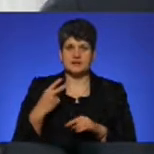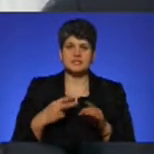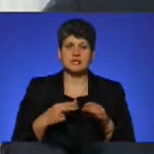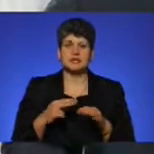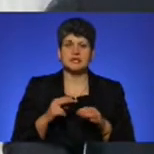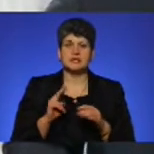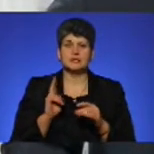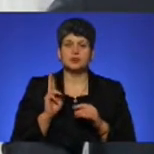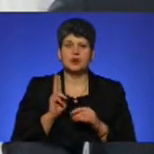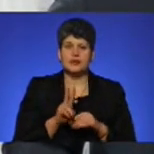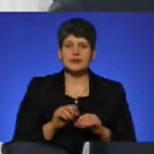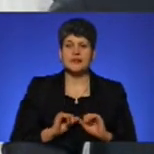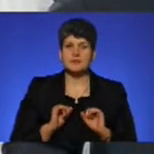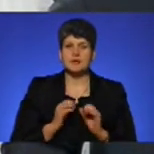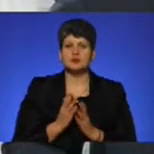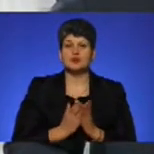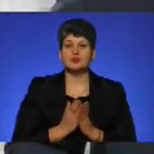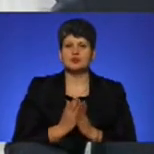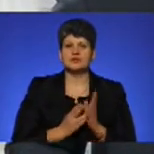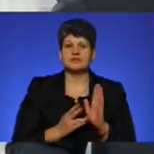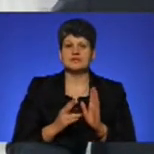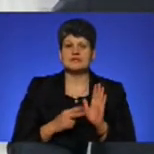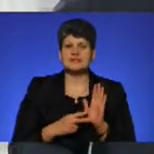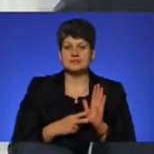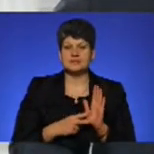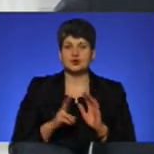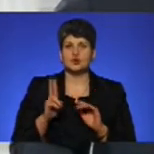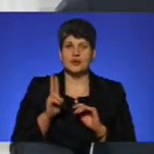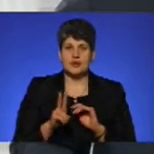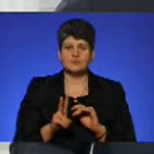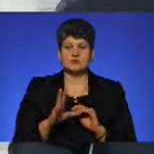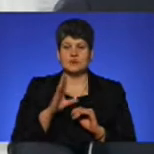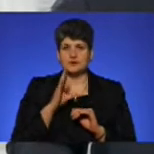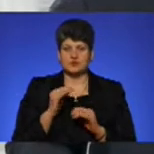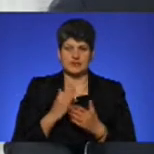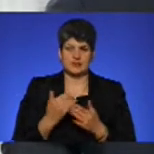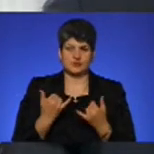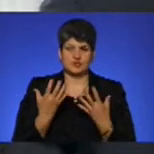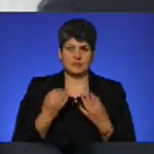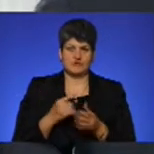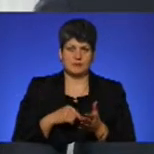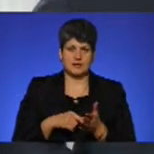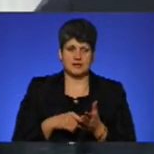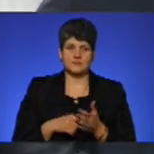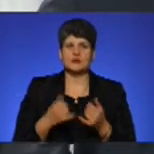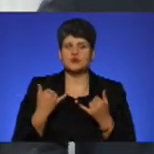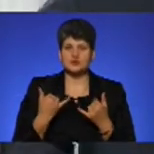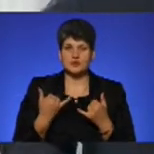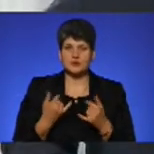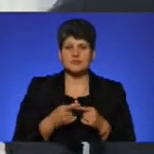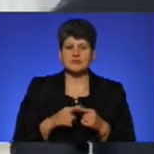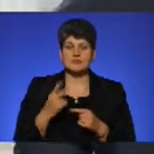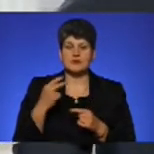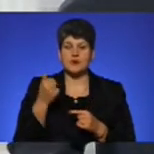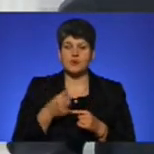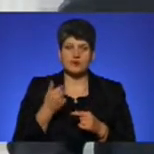які намагалися обслуговувати 7 тролейбусних маршрутів, які на сьогоднішній день у нас є в нашому місті. Сьогодні ми за цих 2 роки, ми